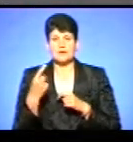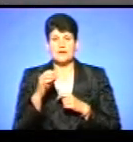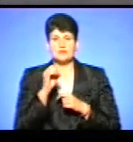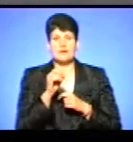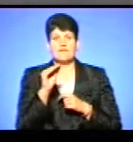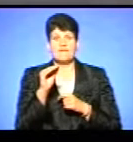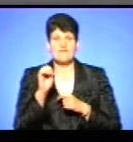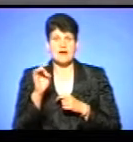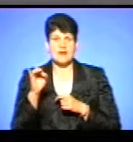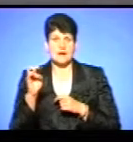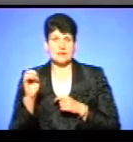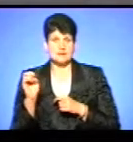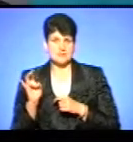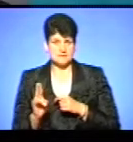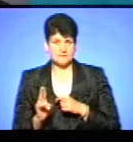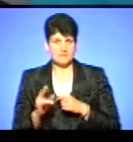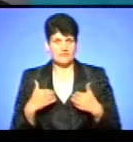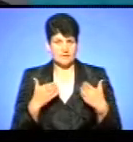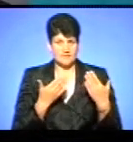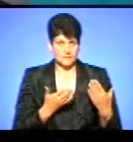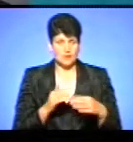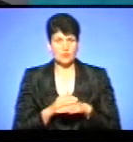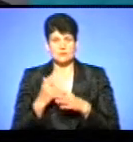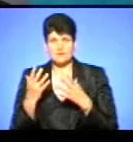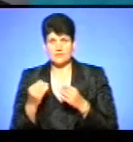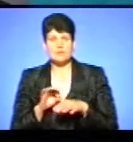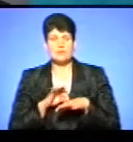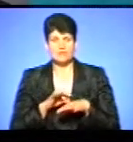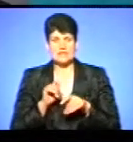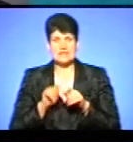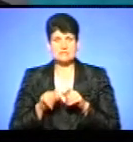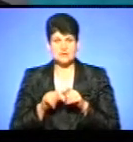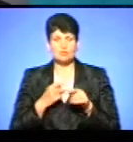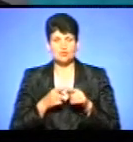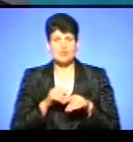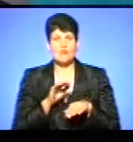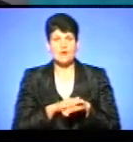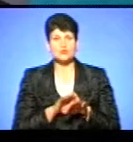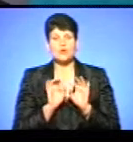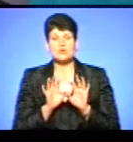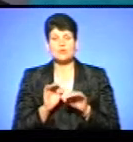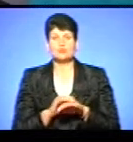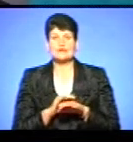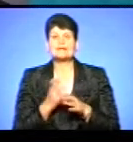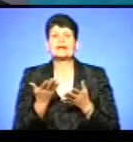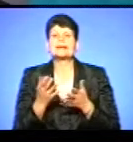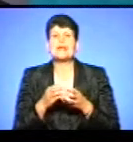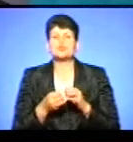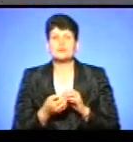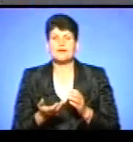Едуард Ференц, вітаю вас. Доброго дня. Отже, ви проводили експертизу по даному факту. Розкажіть, будь ласка, які результати?